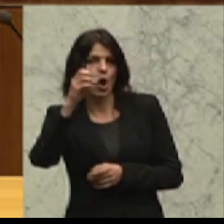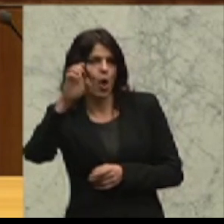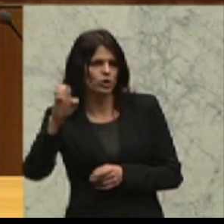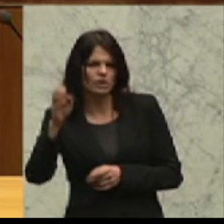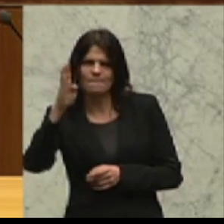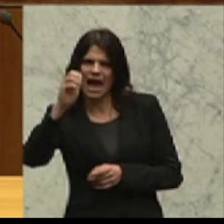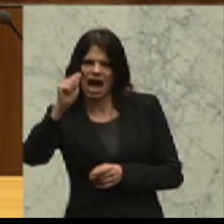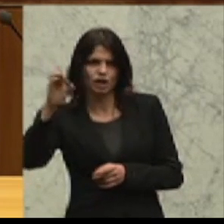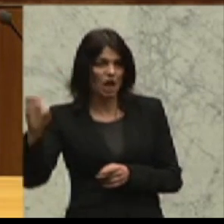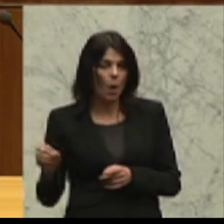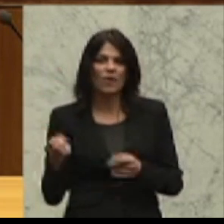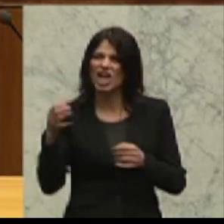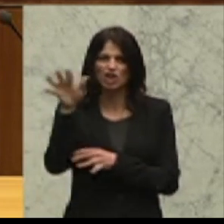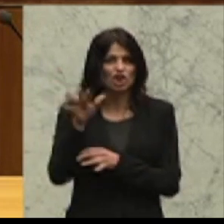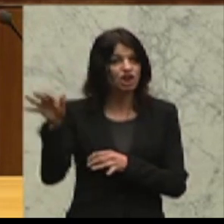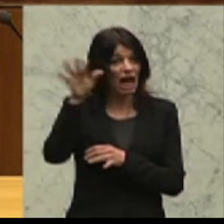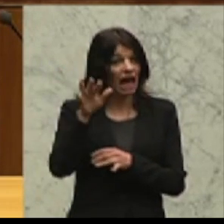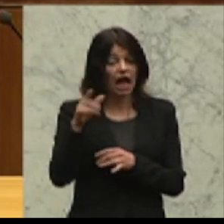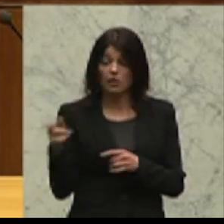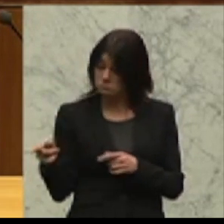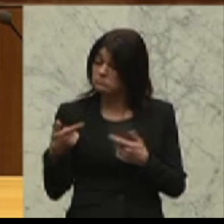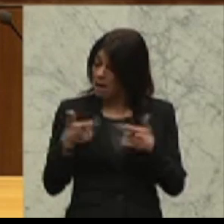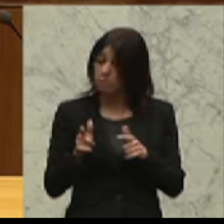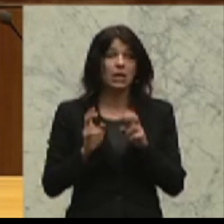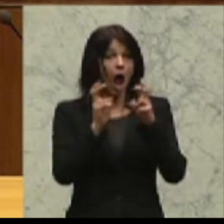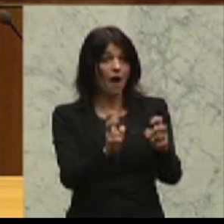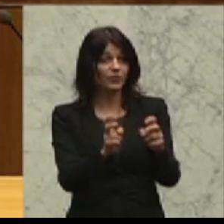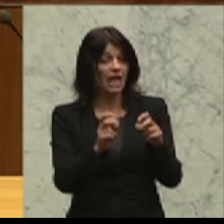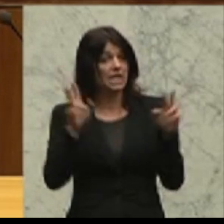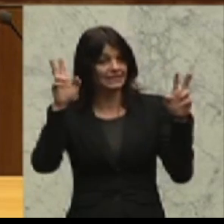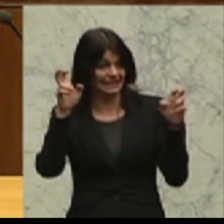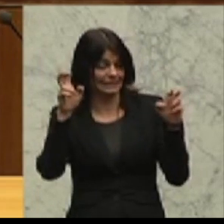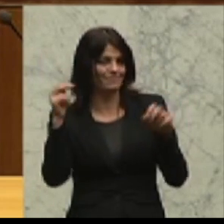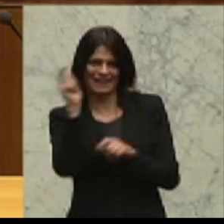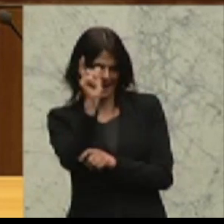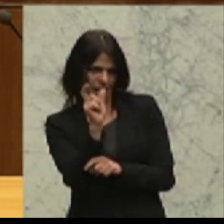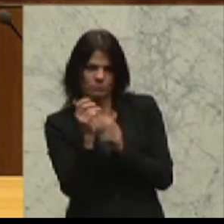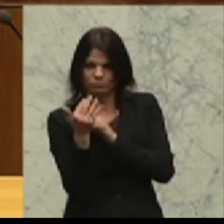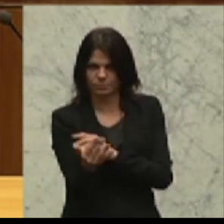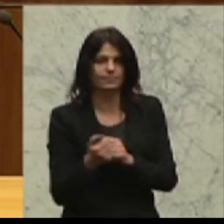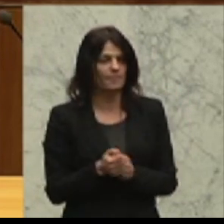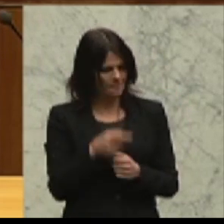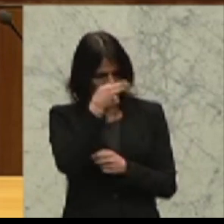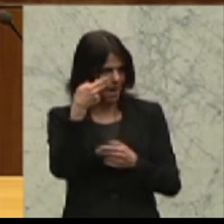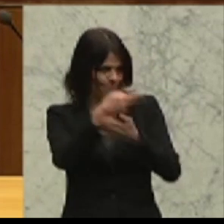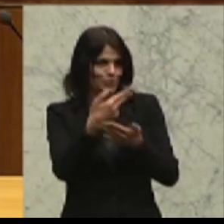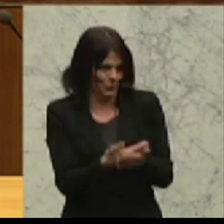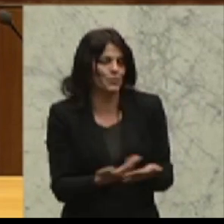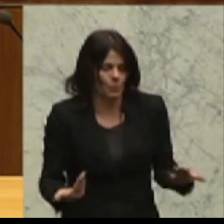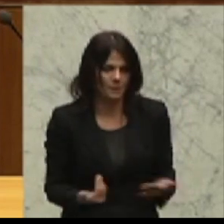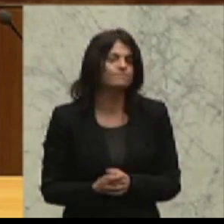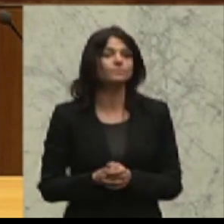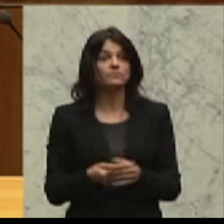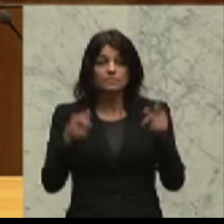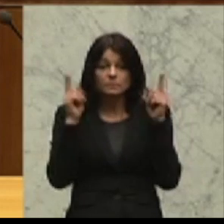im Schengen wirksame Aufenthaltstitel, Permesso di Sogiorno, um den konkreten Terminus hier zur Anwendung zu bringen.